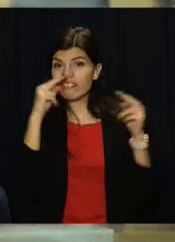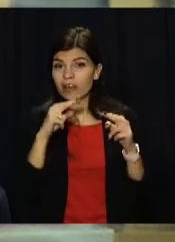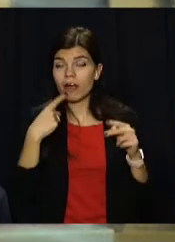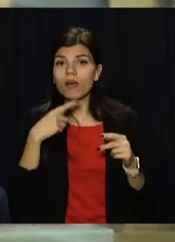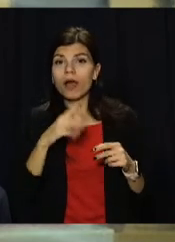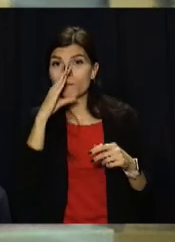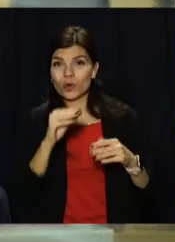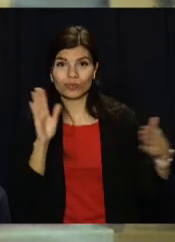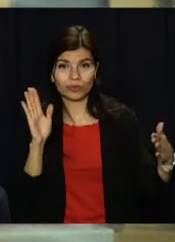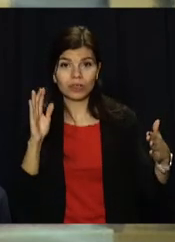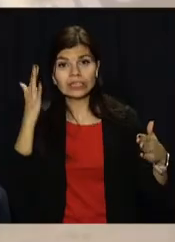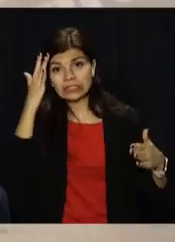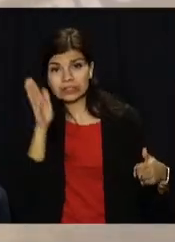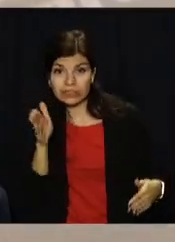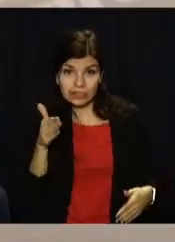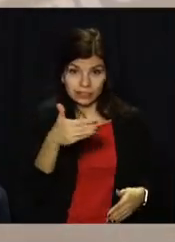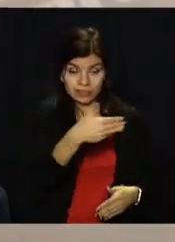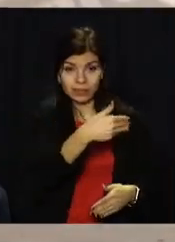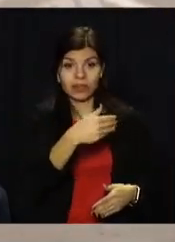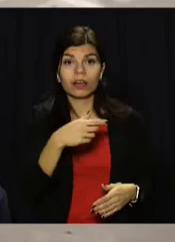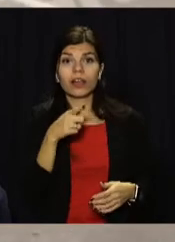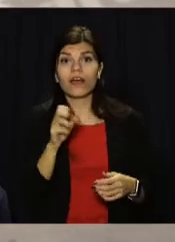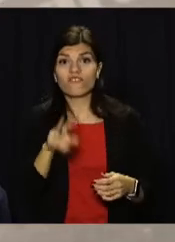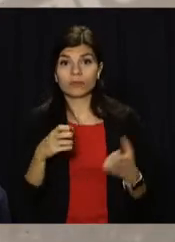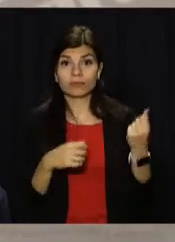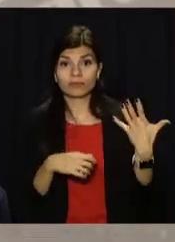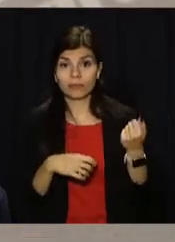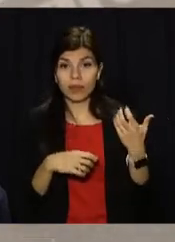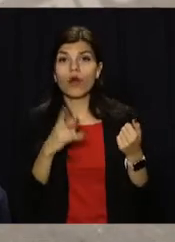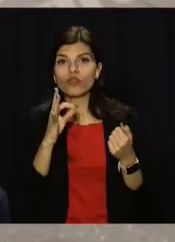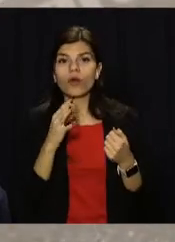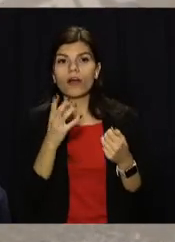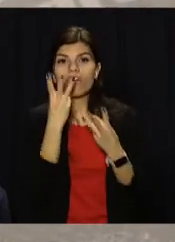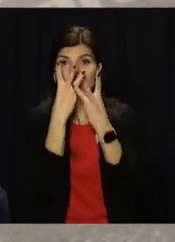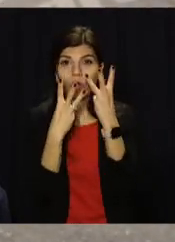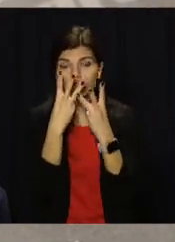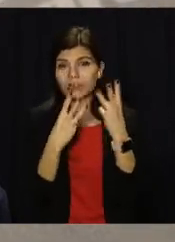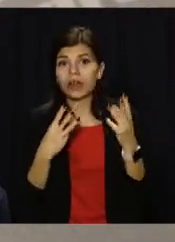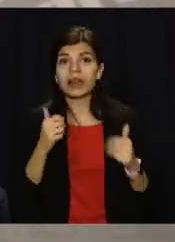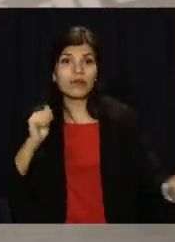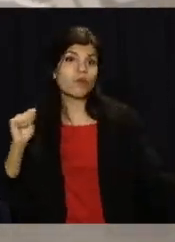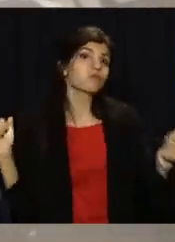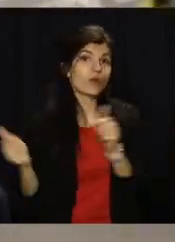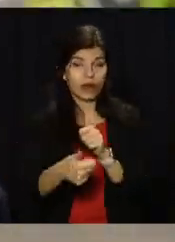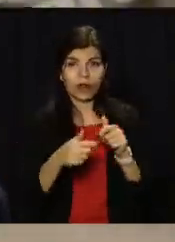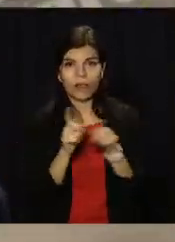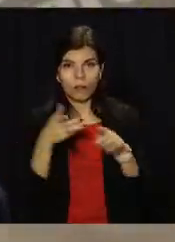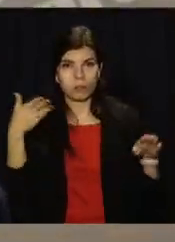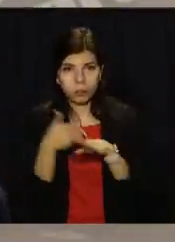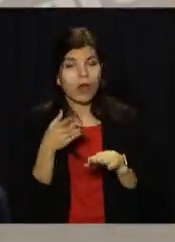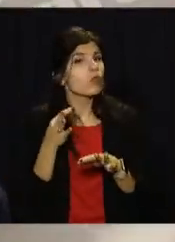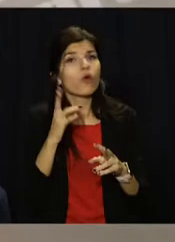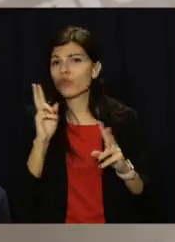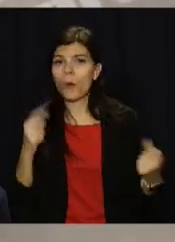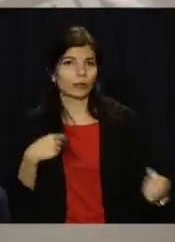мікроавтобуса намагався повернути та включив відповідний сигнал. Однак «Фольксваген» пішов на обгін та врізався в автобус. В аварії ніхто не